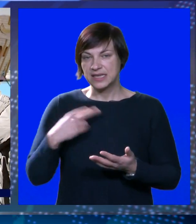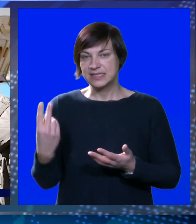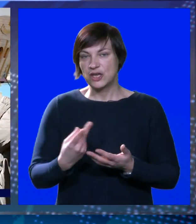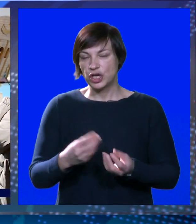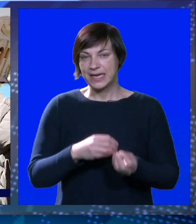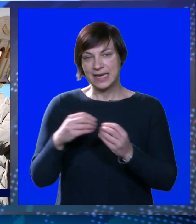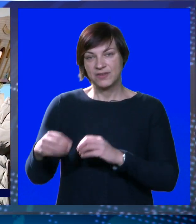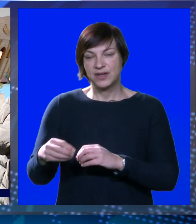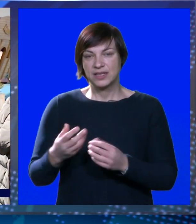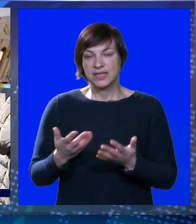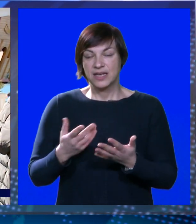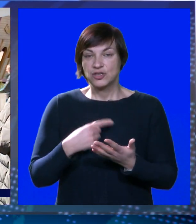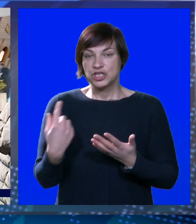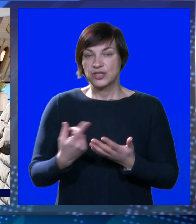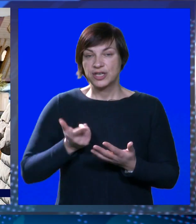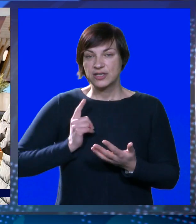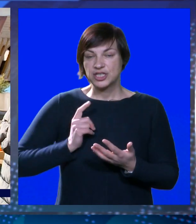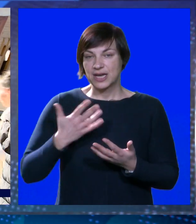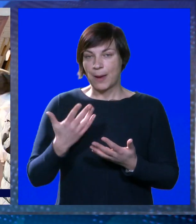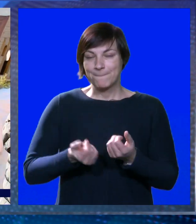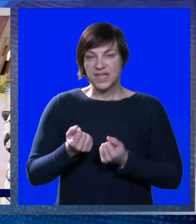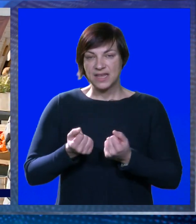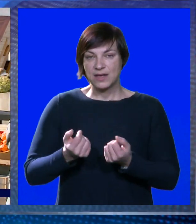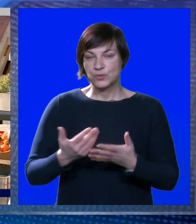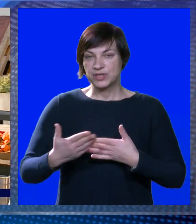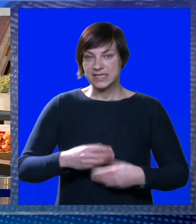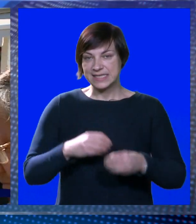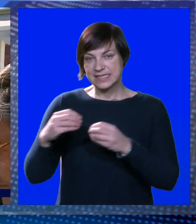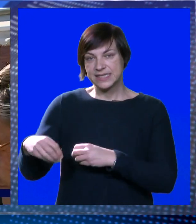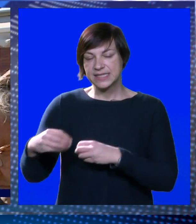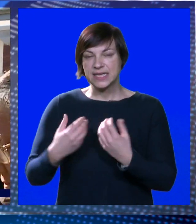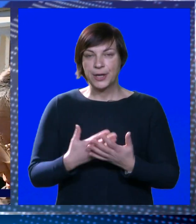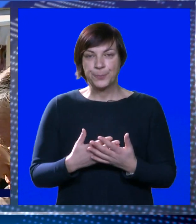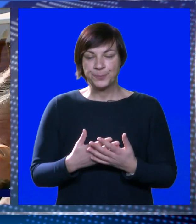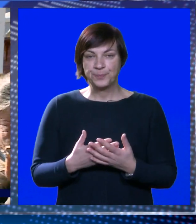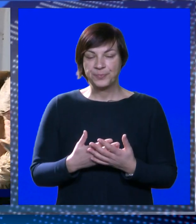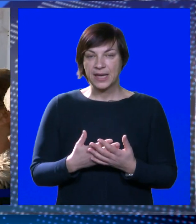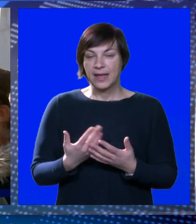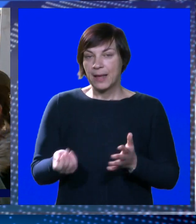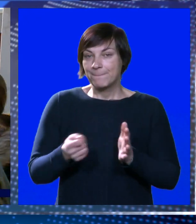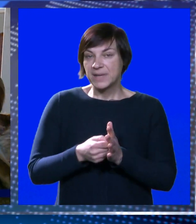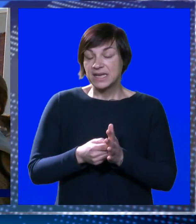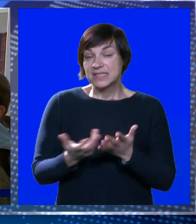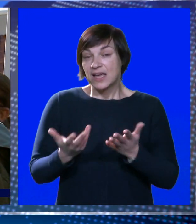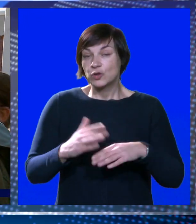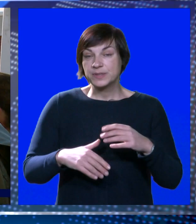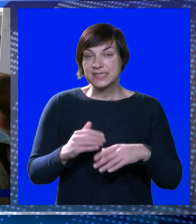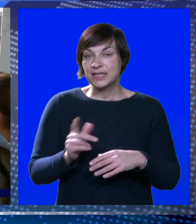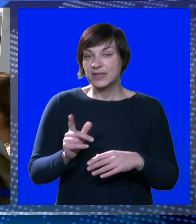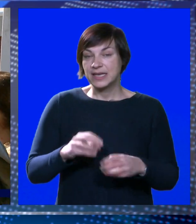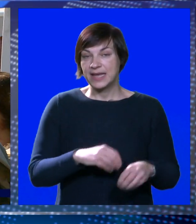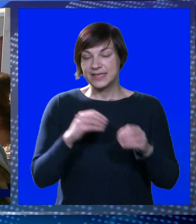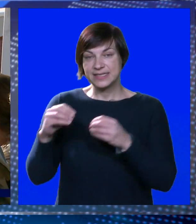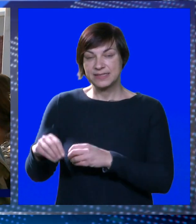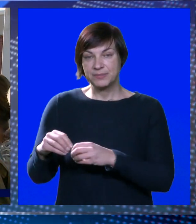okrene i vrati, kako će se okrenu kad čeka pet auta za iskrcaj. Bili zakupci s nečim zadovoljni ili